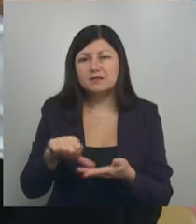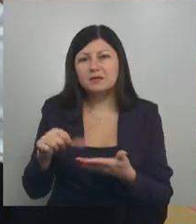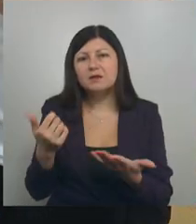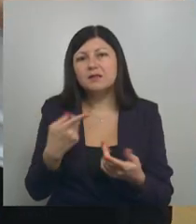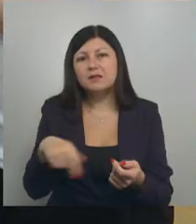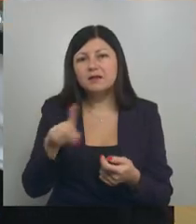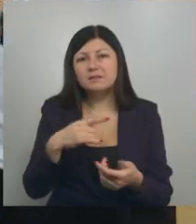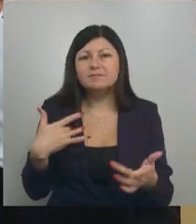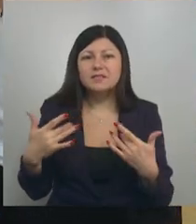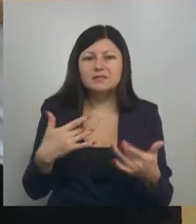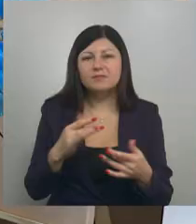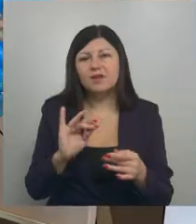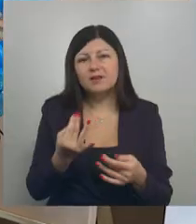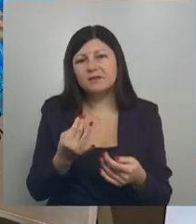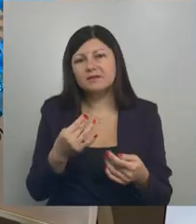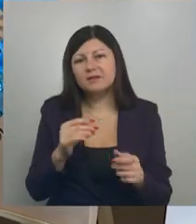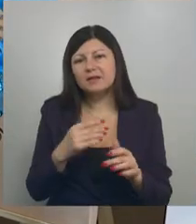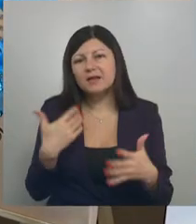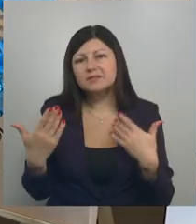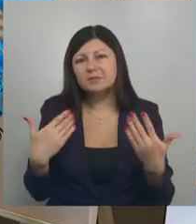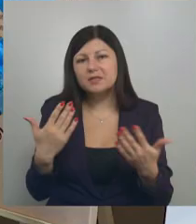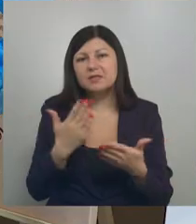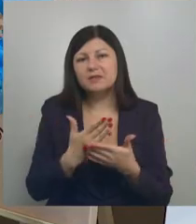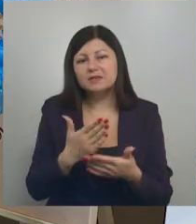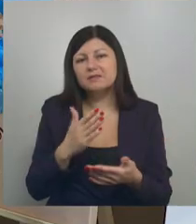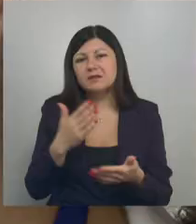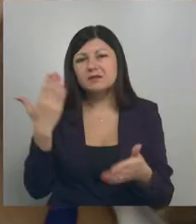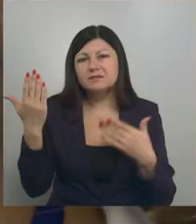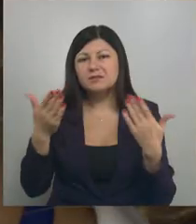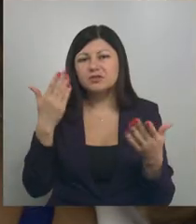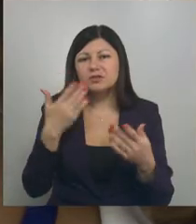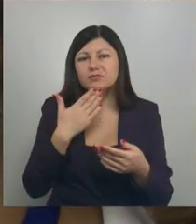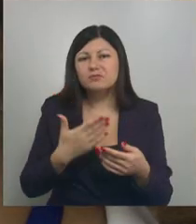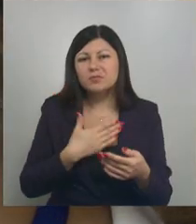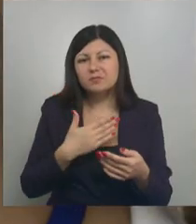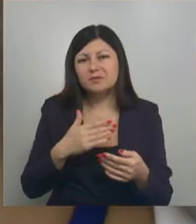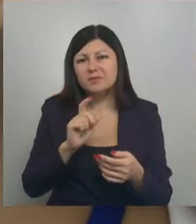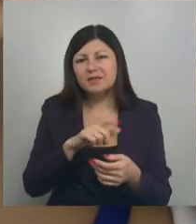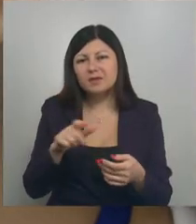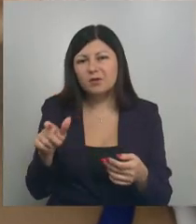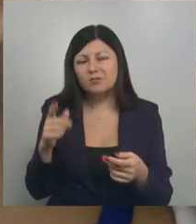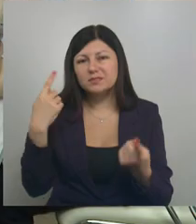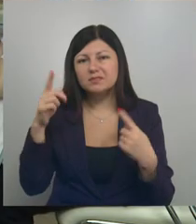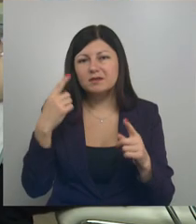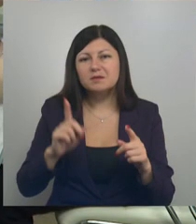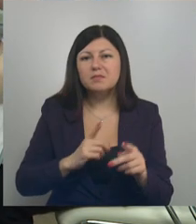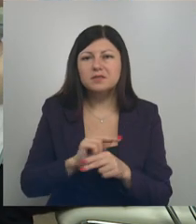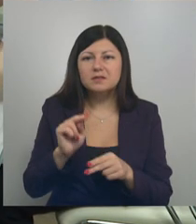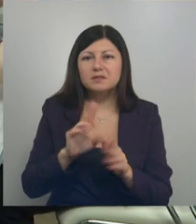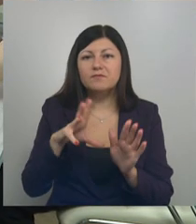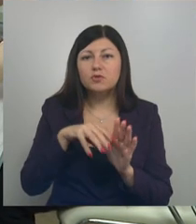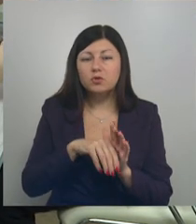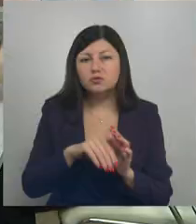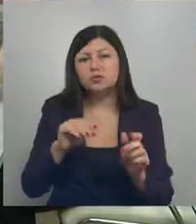помимо разминки и танцевального флешмоба, развлечения с любимыми героями сказок и аквагрим для самых маленьких. Мастер-классы, в том